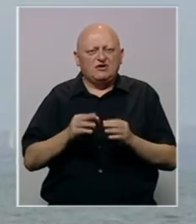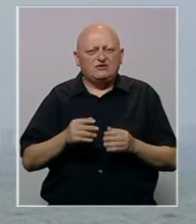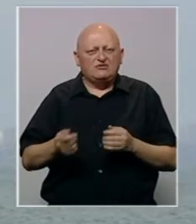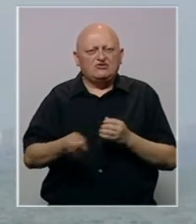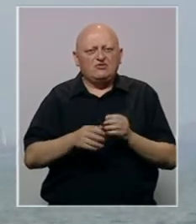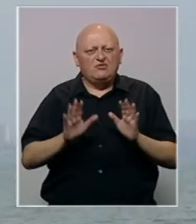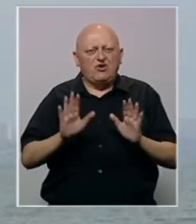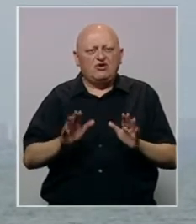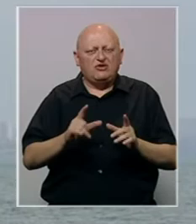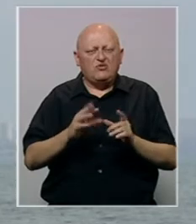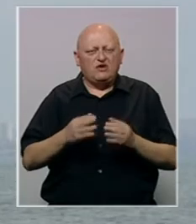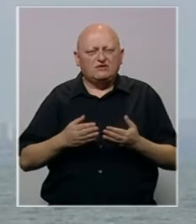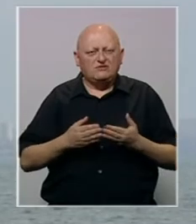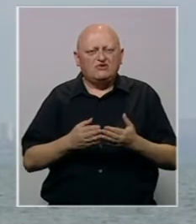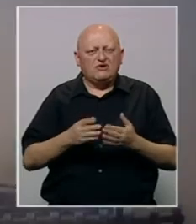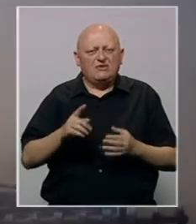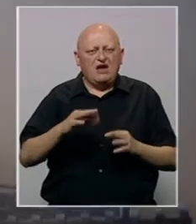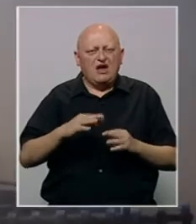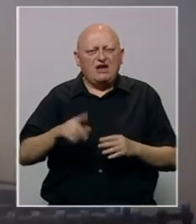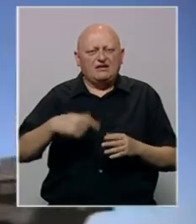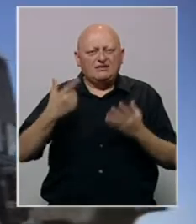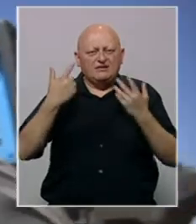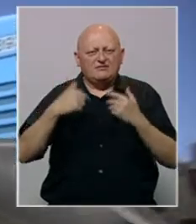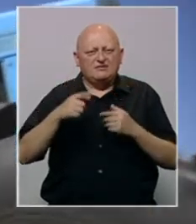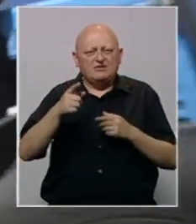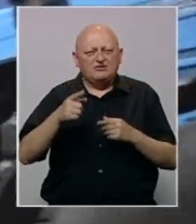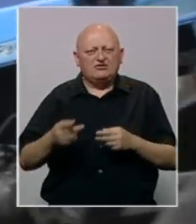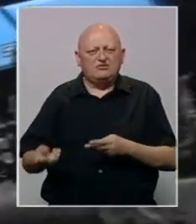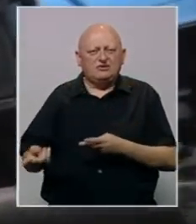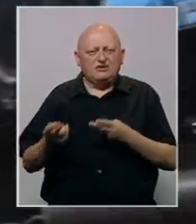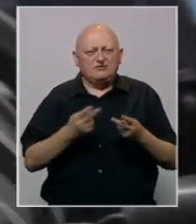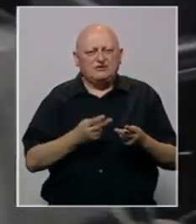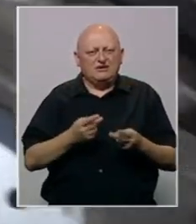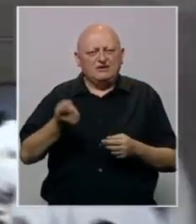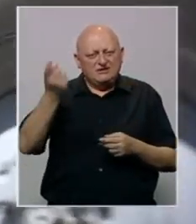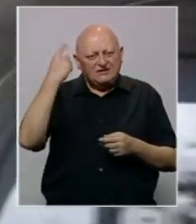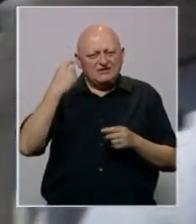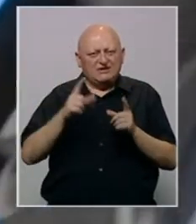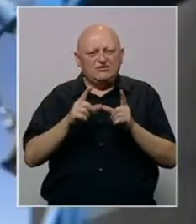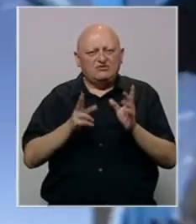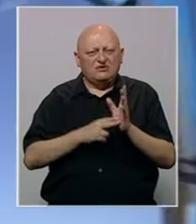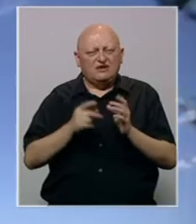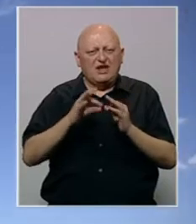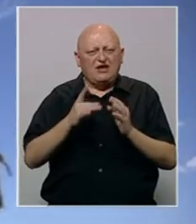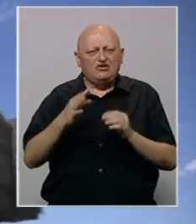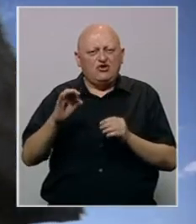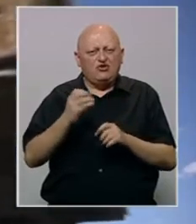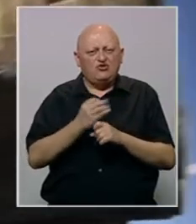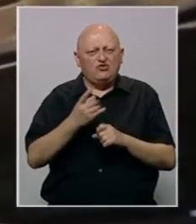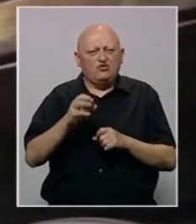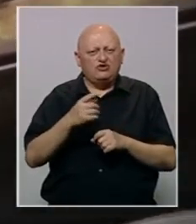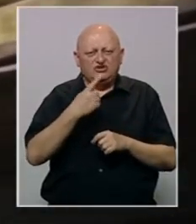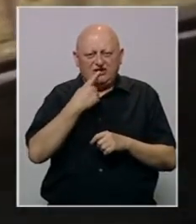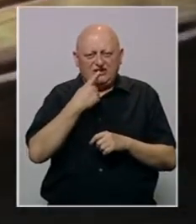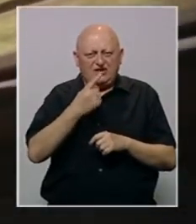ukrajinskim žitom blokirano je ukrajinskim lukama, a narednih sedmica će i oni biti transportovani. Generalni sekretar UENA Antonio